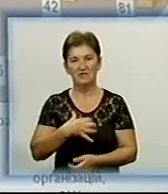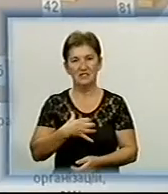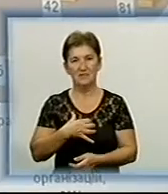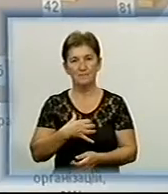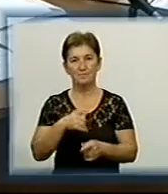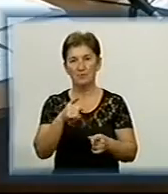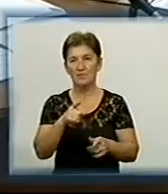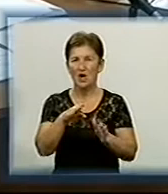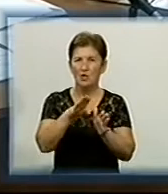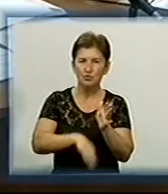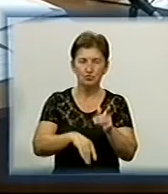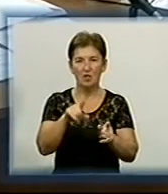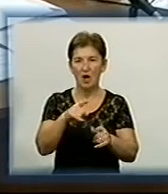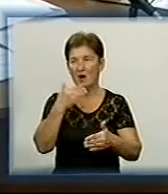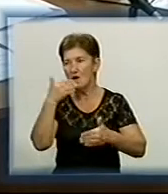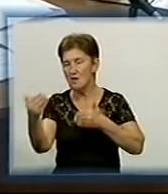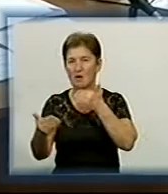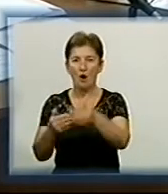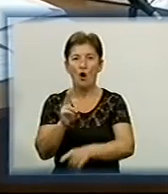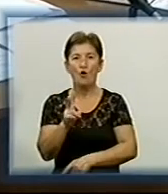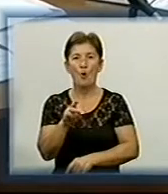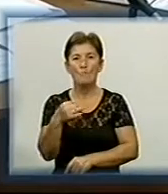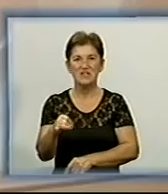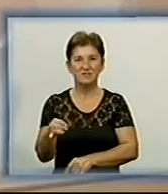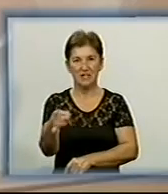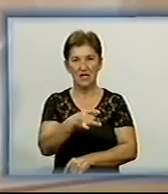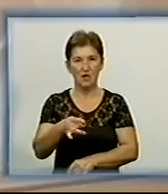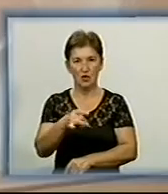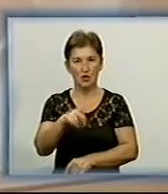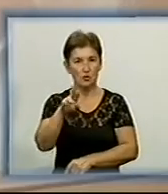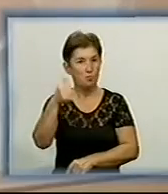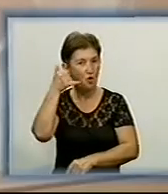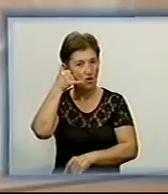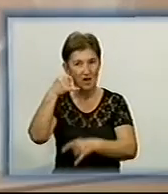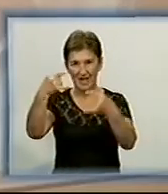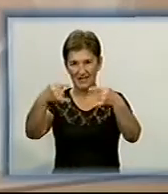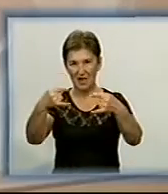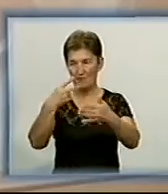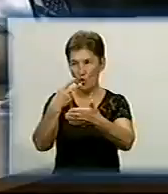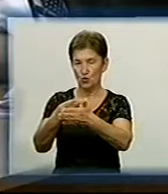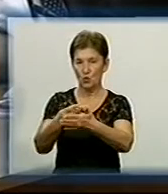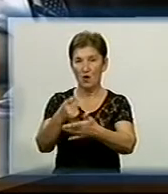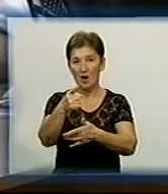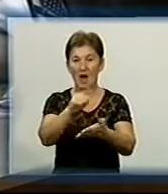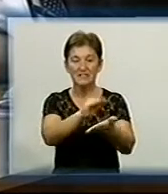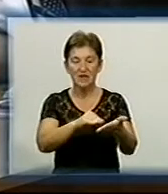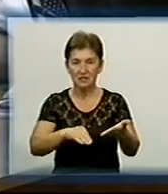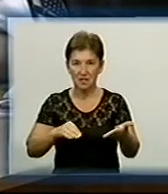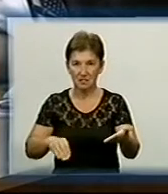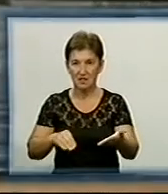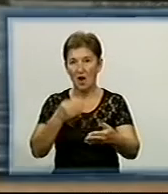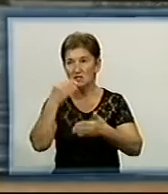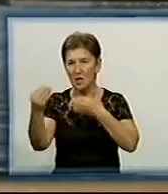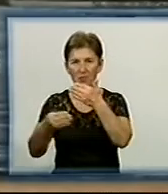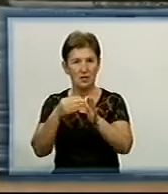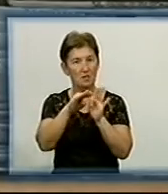працює компаніївський район, його голову одразу викликали на килим по відеотелефону Віктор Луценко запевнив, статистика паперових запитів